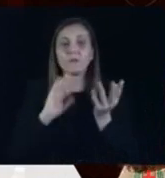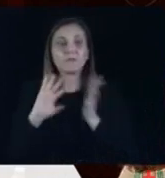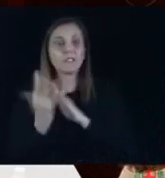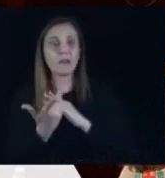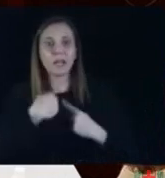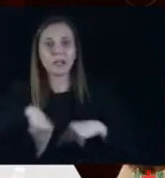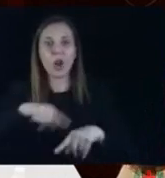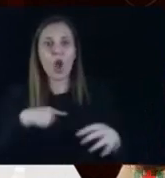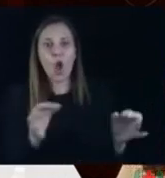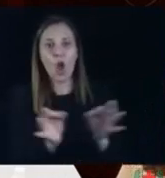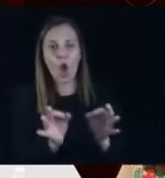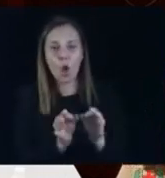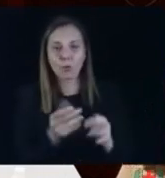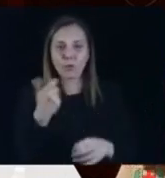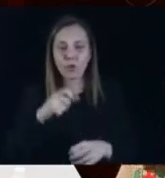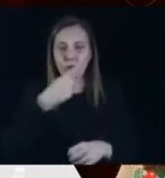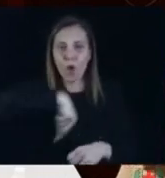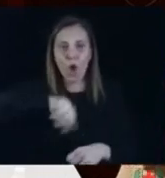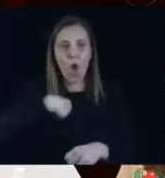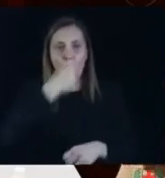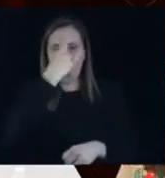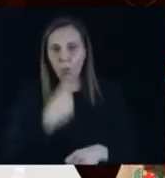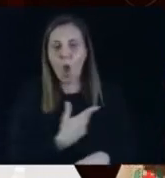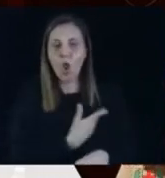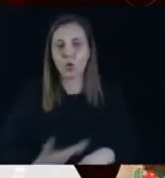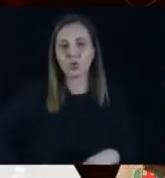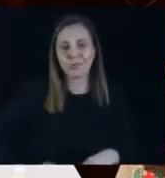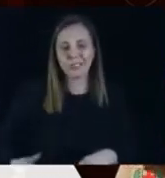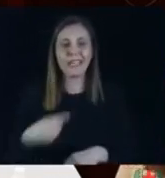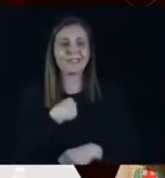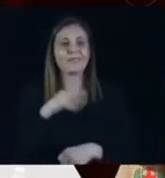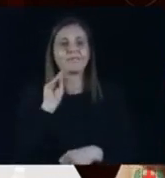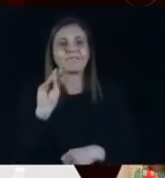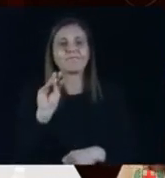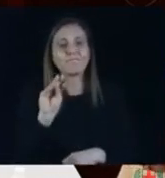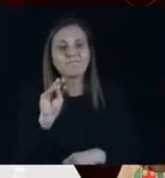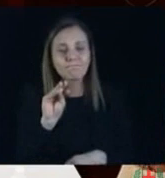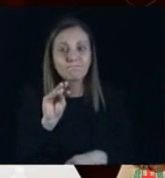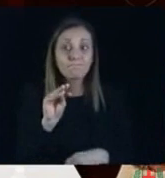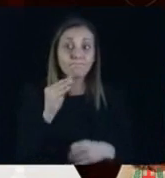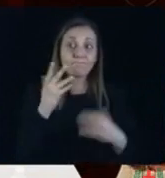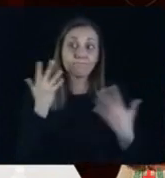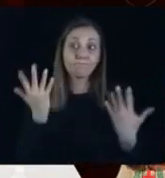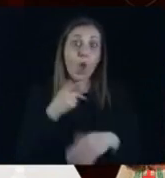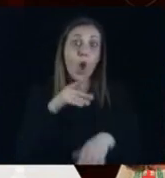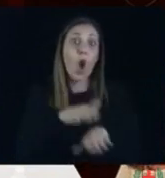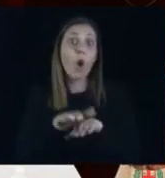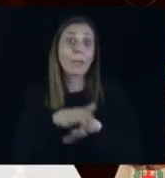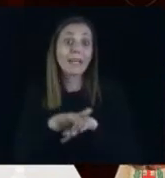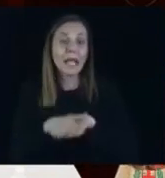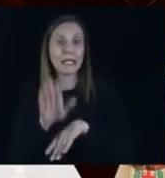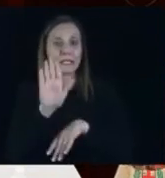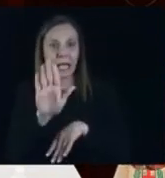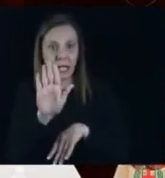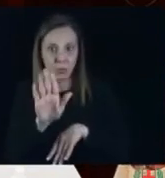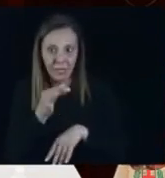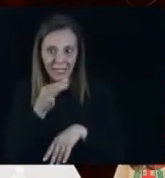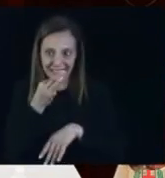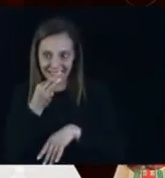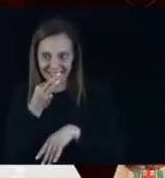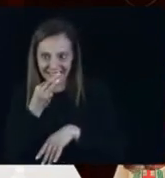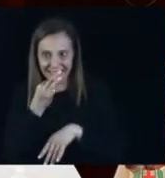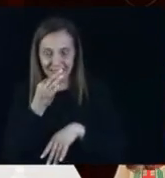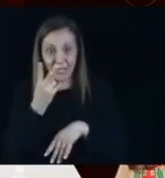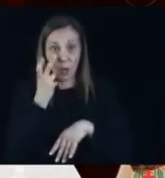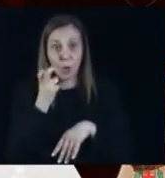e siamo noi consiglieri. Io le chiedo, per quello che è di sua competenza, so che non riguarda solo la